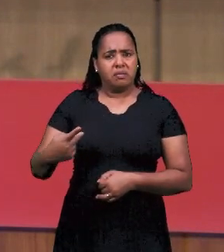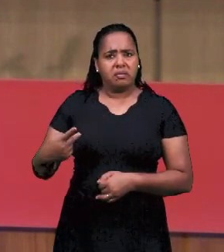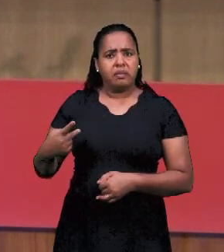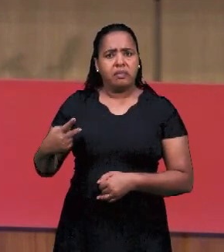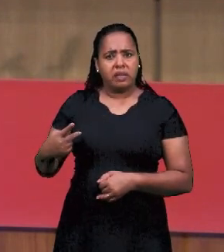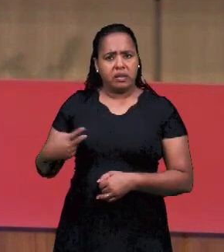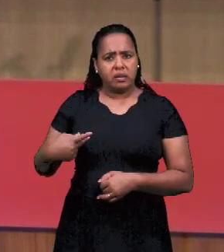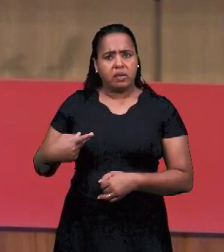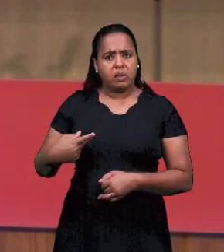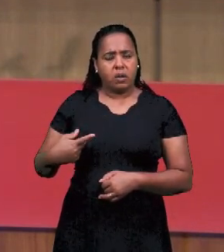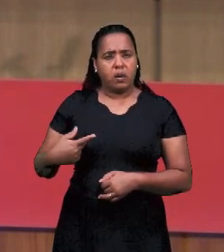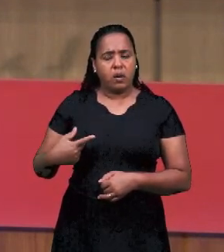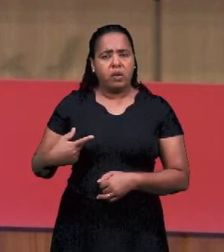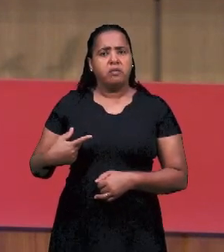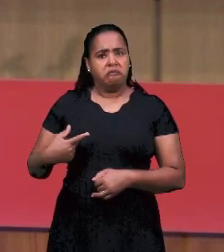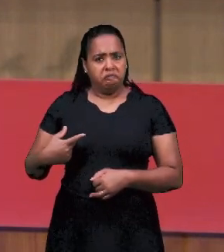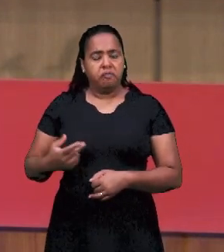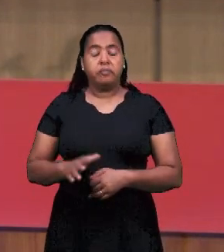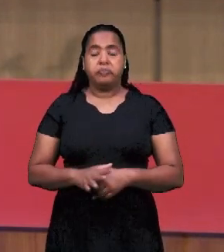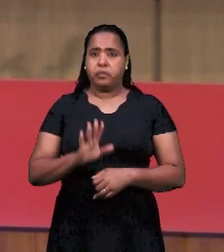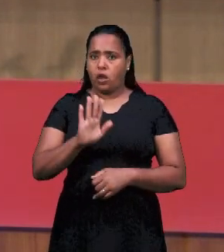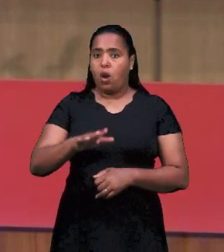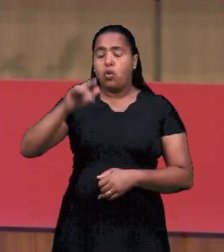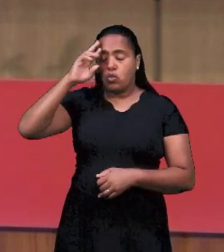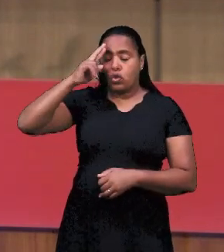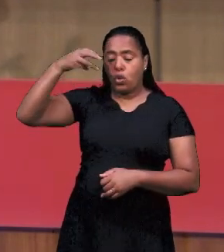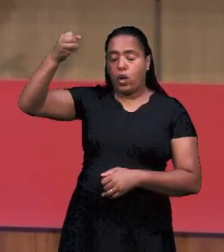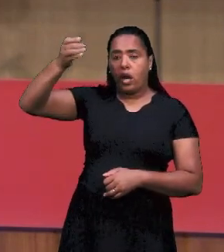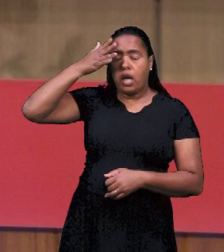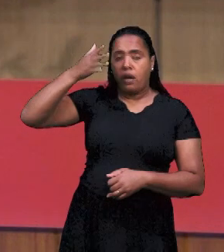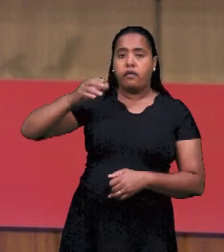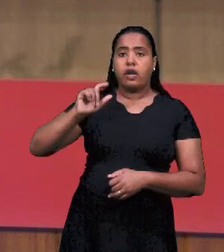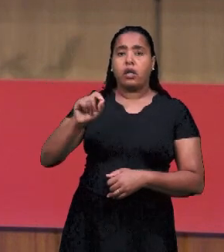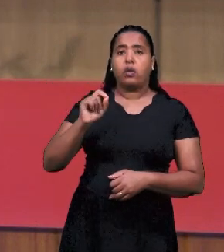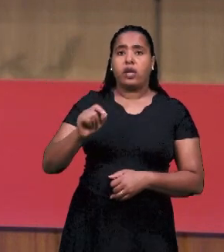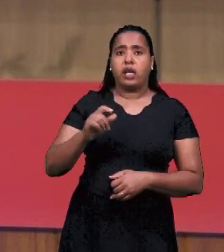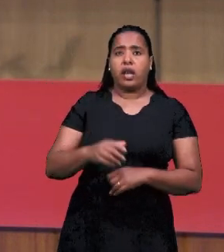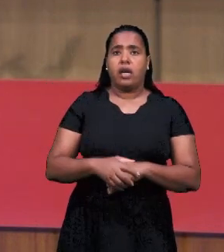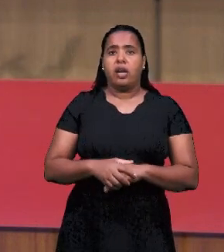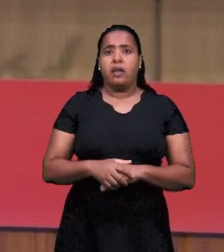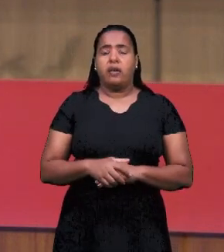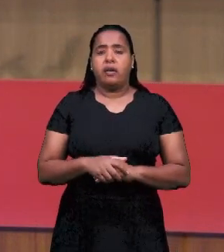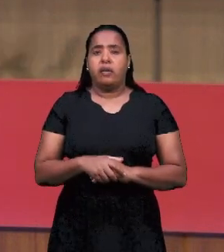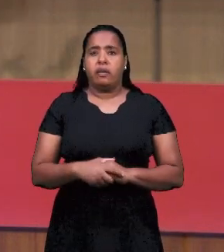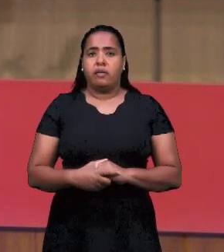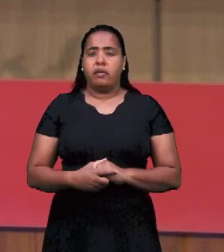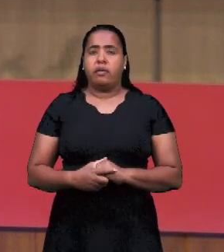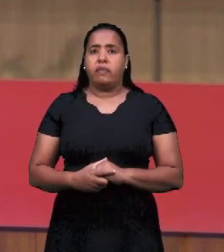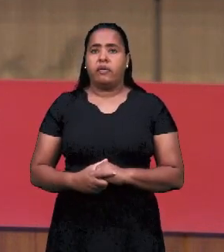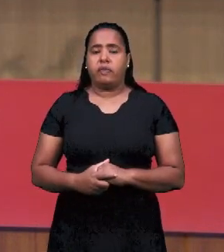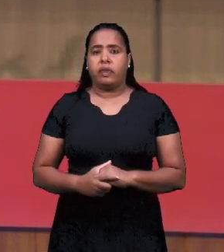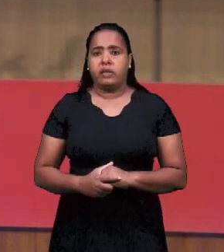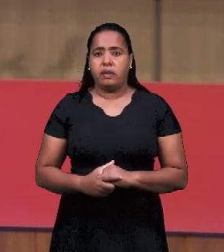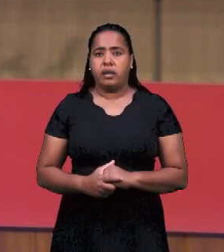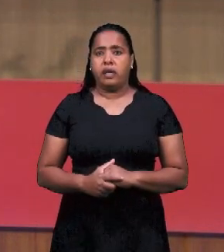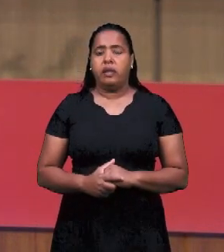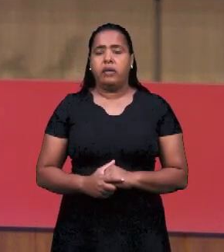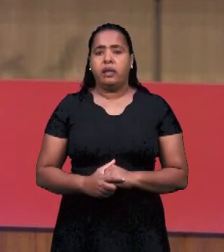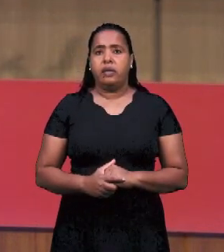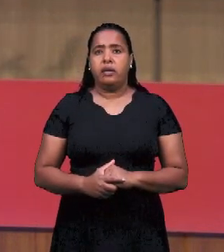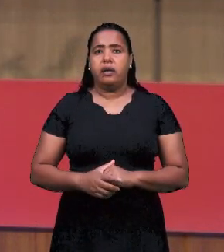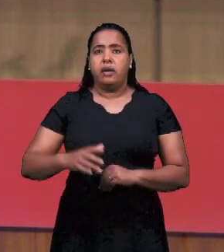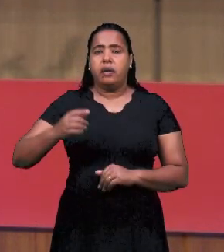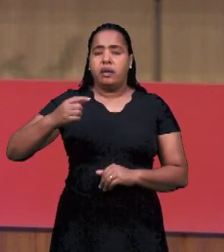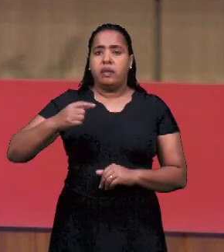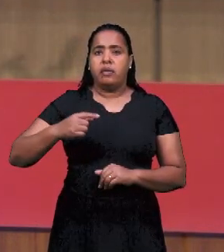доктрина была дана. Пастора 1. Бог дал откровение, чтобы сказать